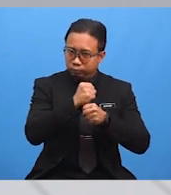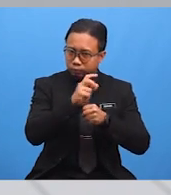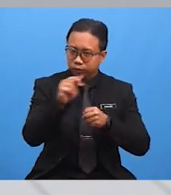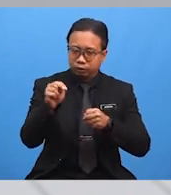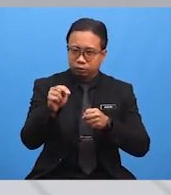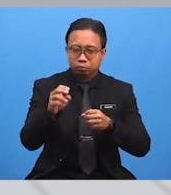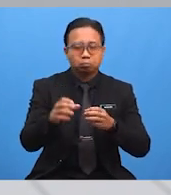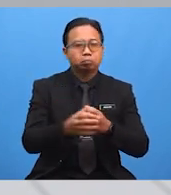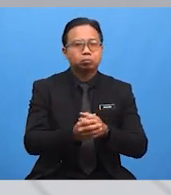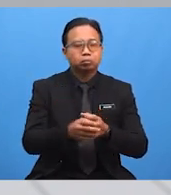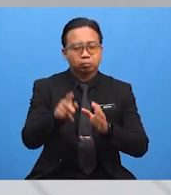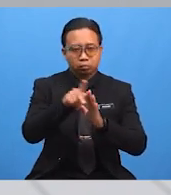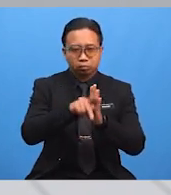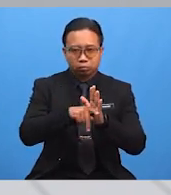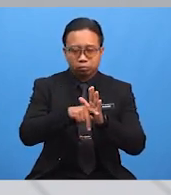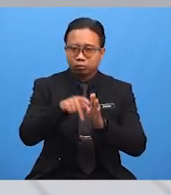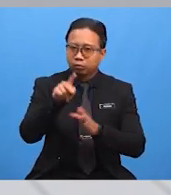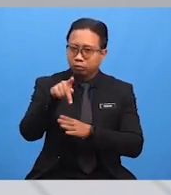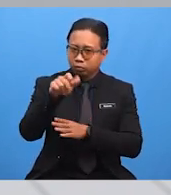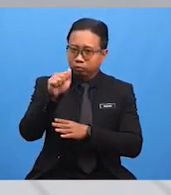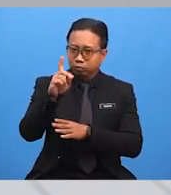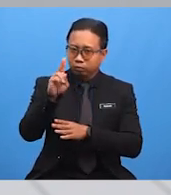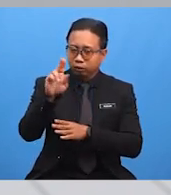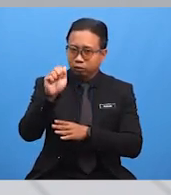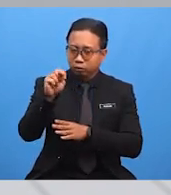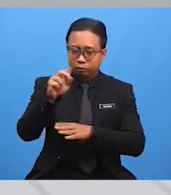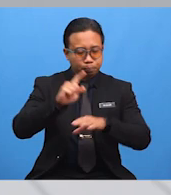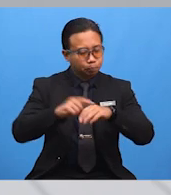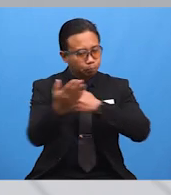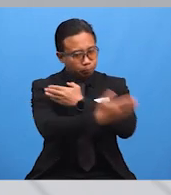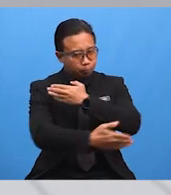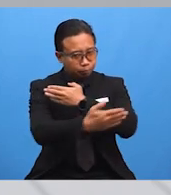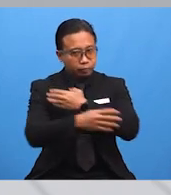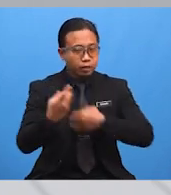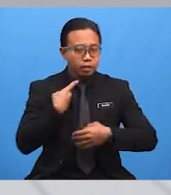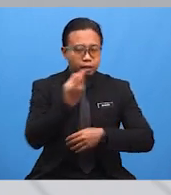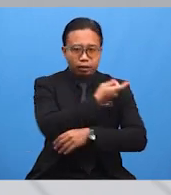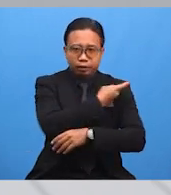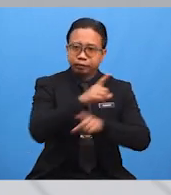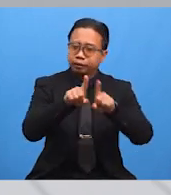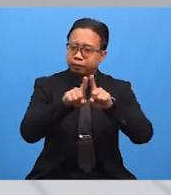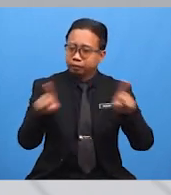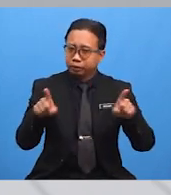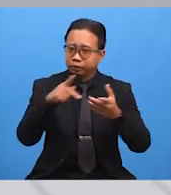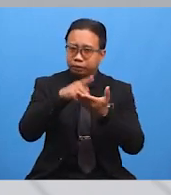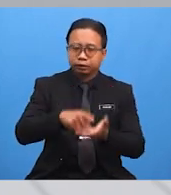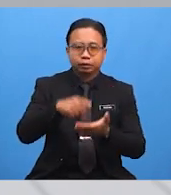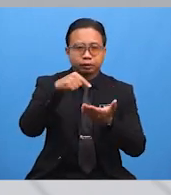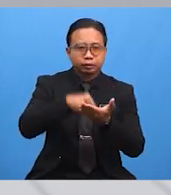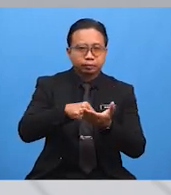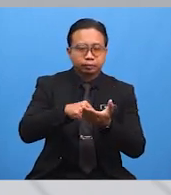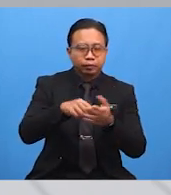satu cabaran yang besar kepada negara kita. Namun temikian, kesan ini